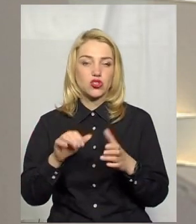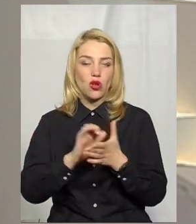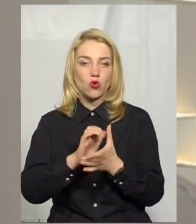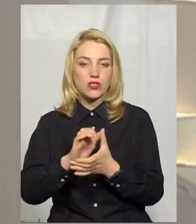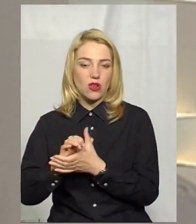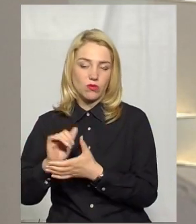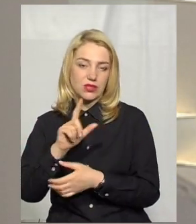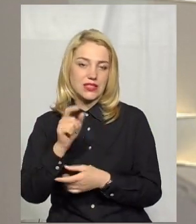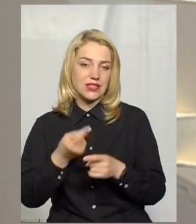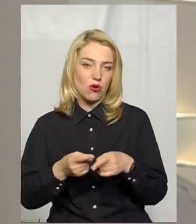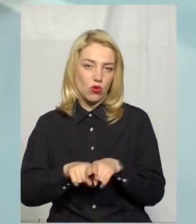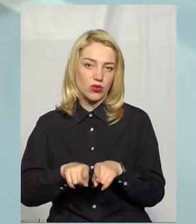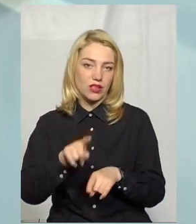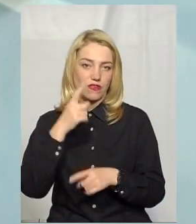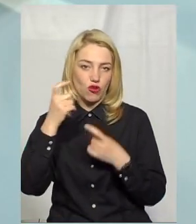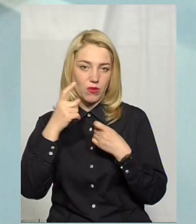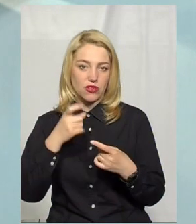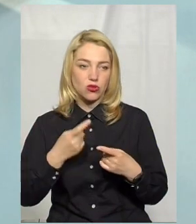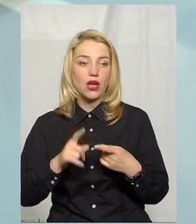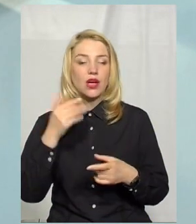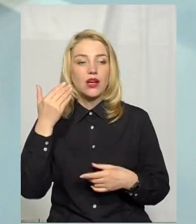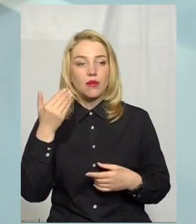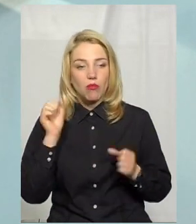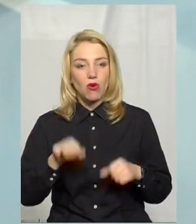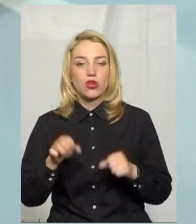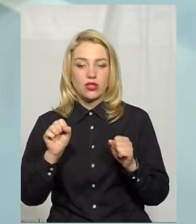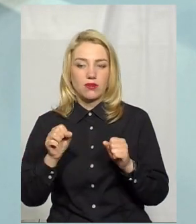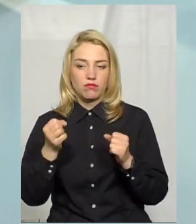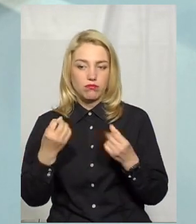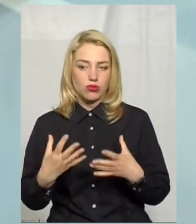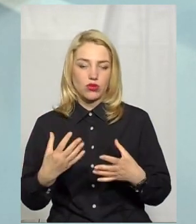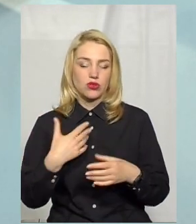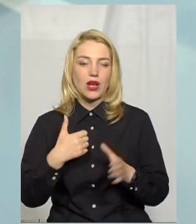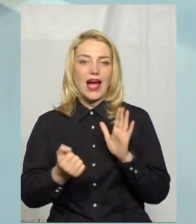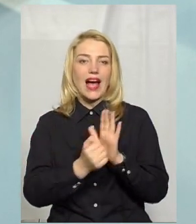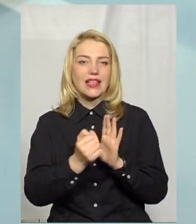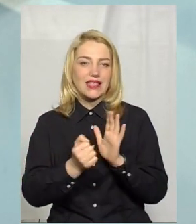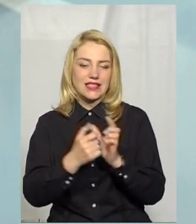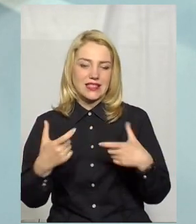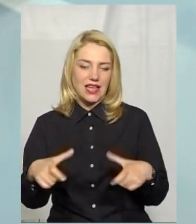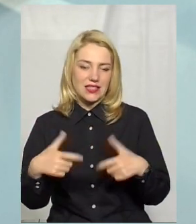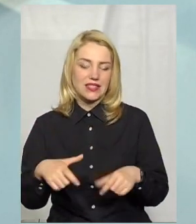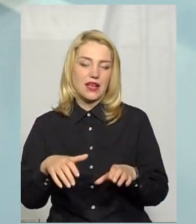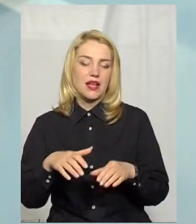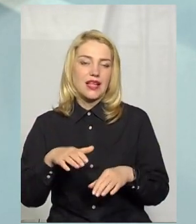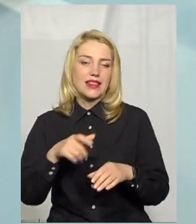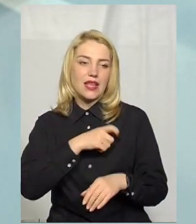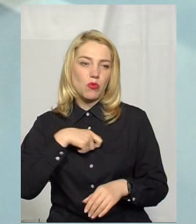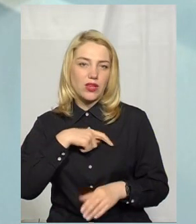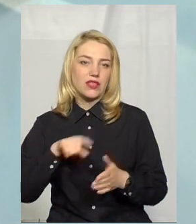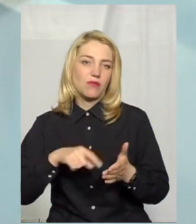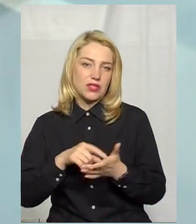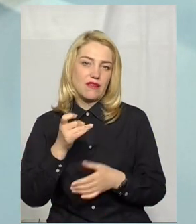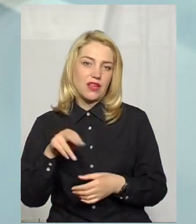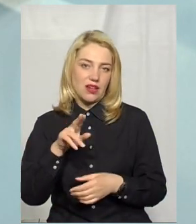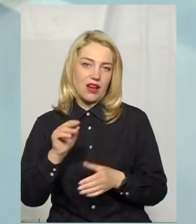ознайомитися з тою інформацією Можна просто набрати атестацію депутатів місцевих рад Трохи складно і все буде